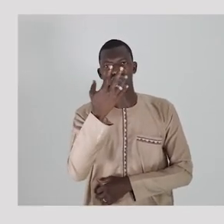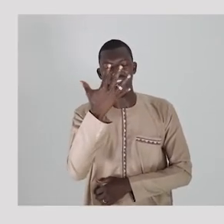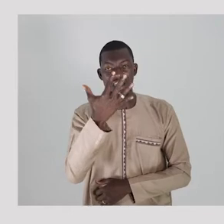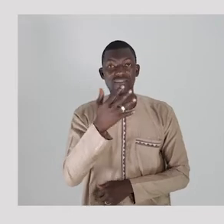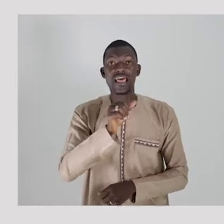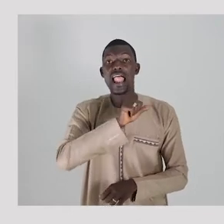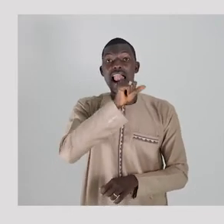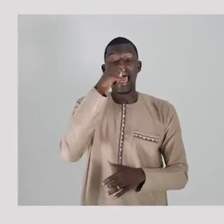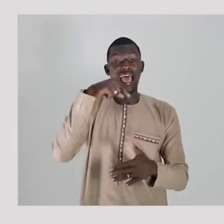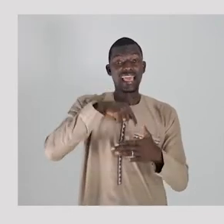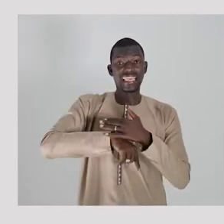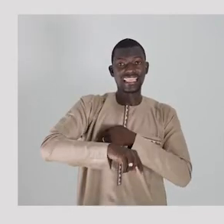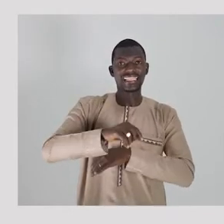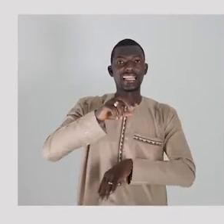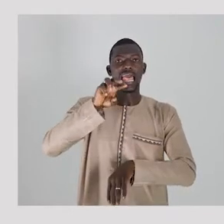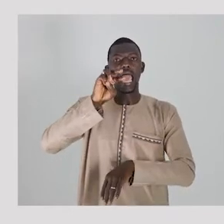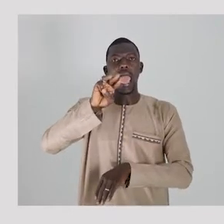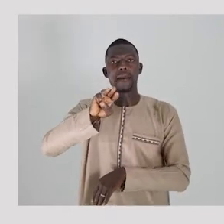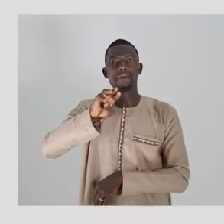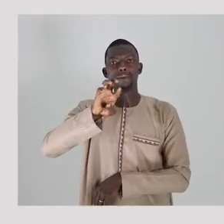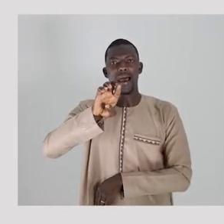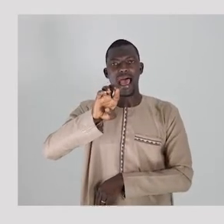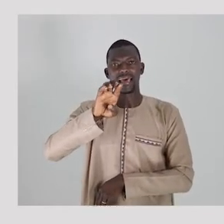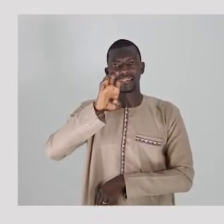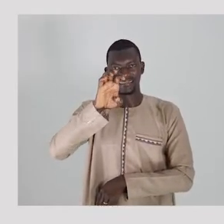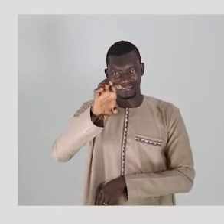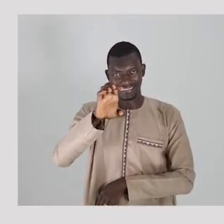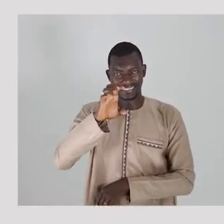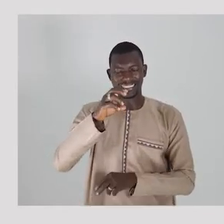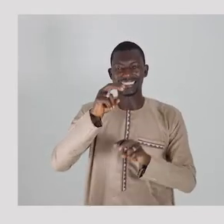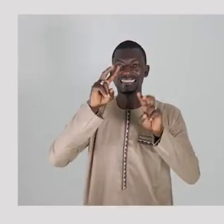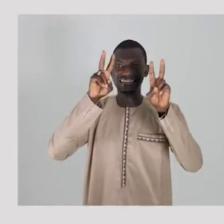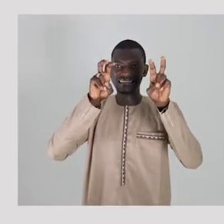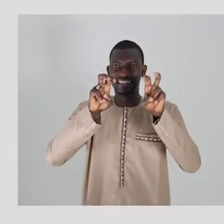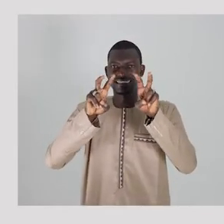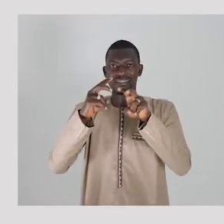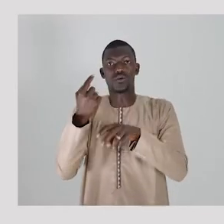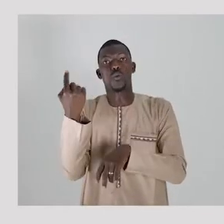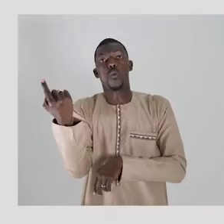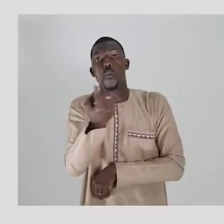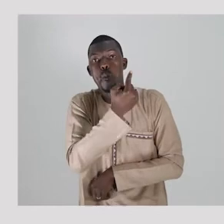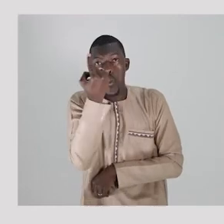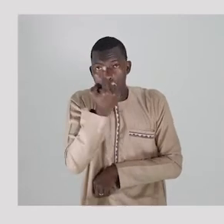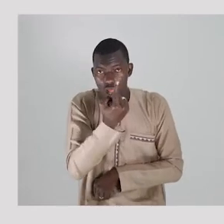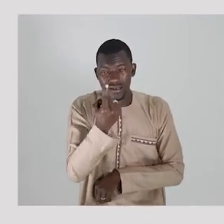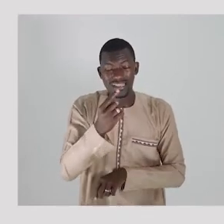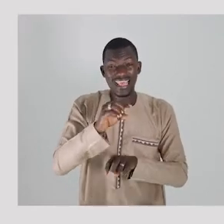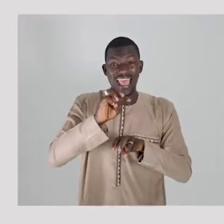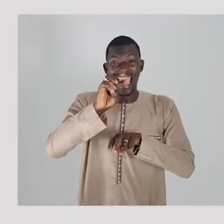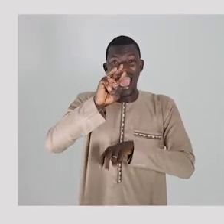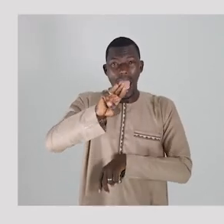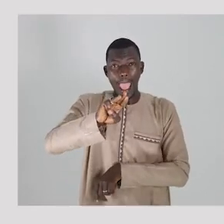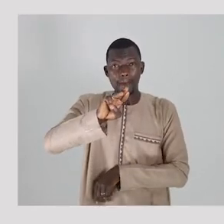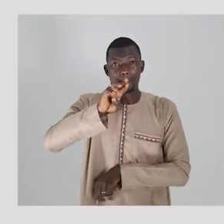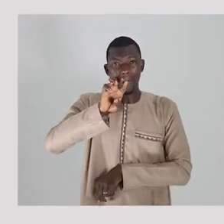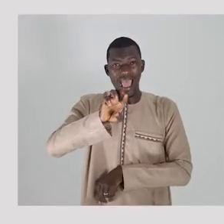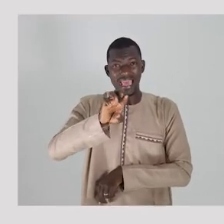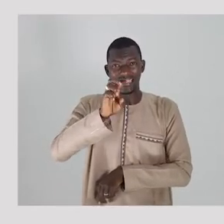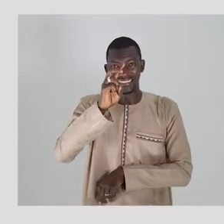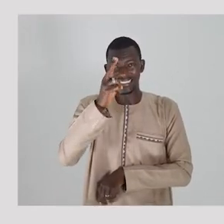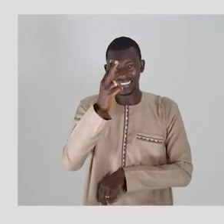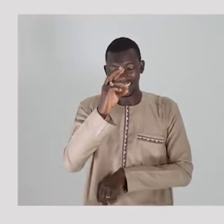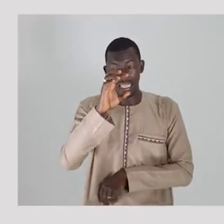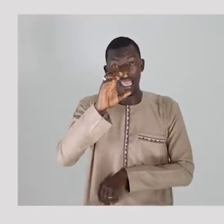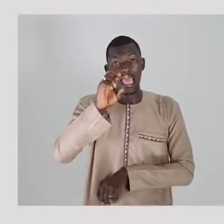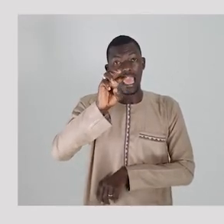Ututono mburungabuko na banumanju mtuwa kujikere mkasumutauku ketik coronavirus. Dika chokora koli ikanko midekane dikoro